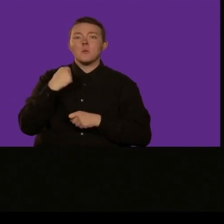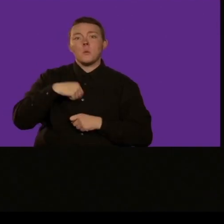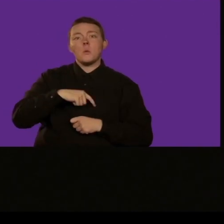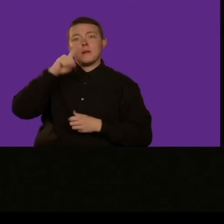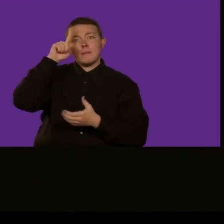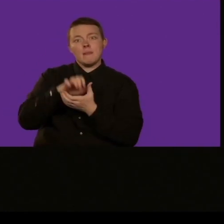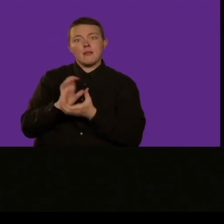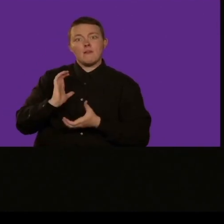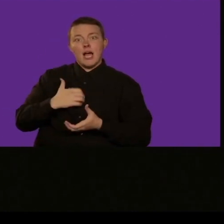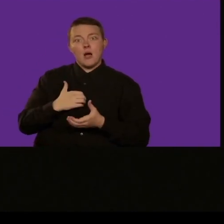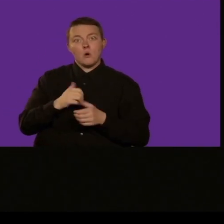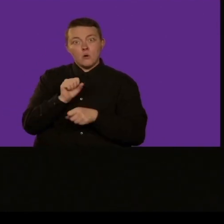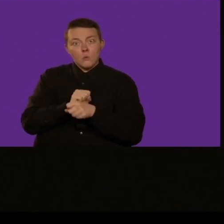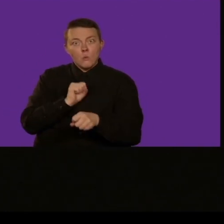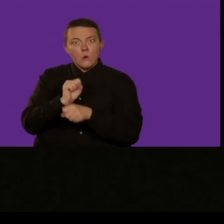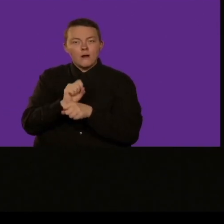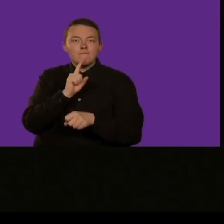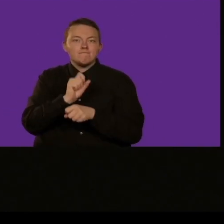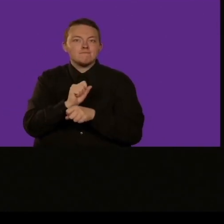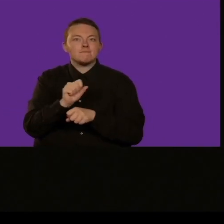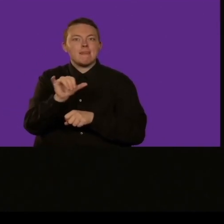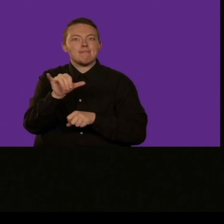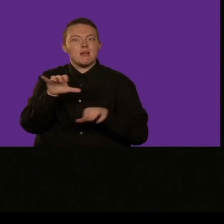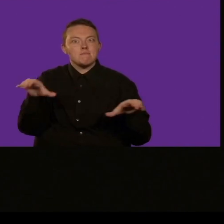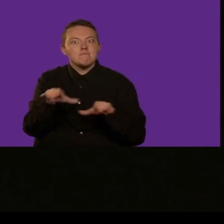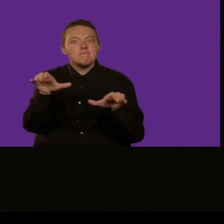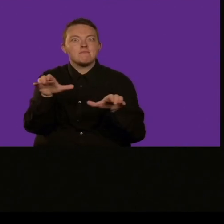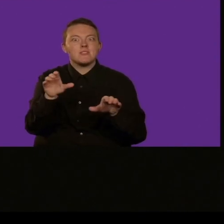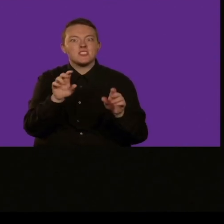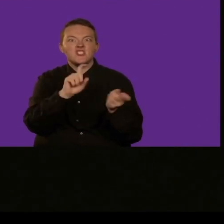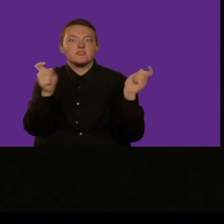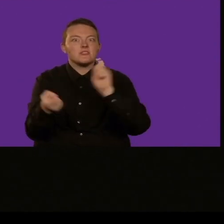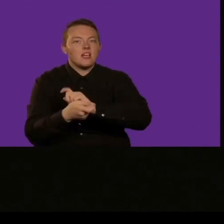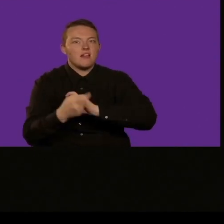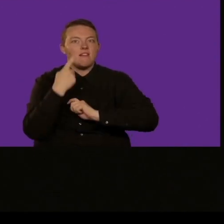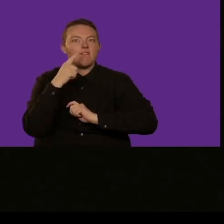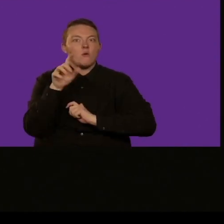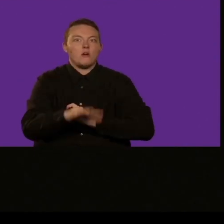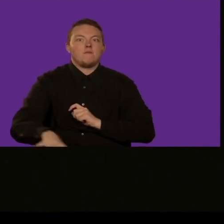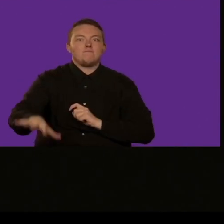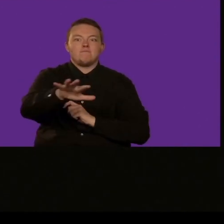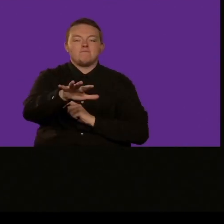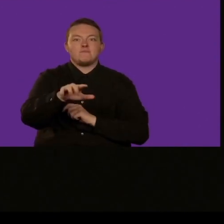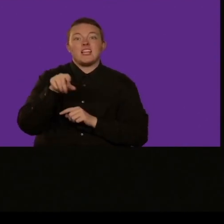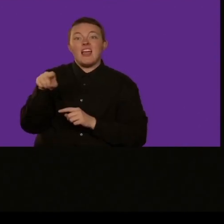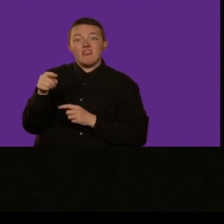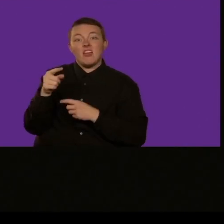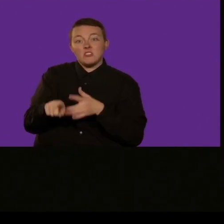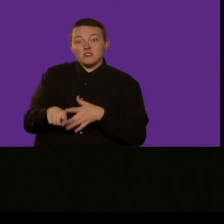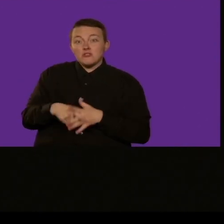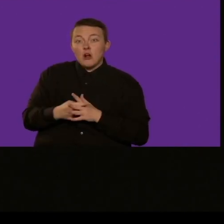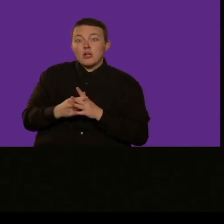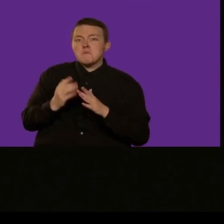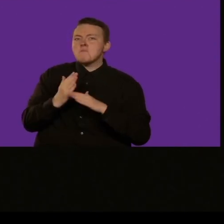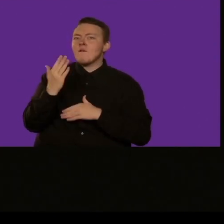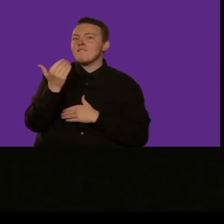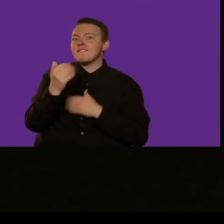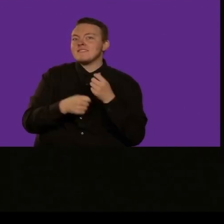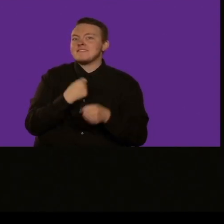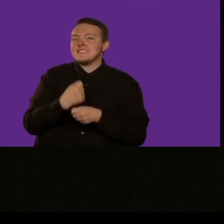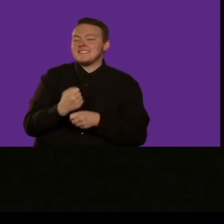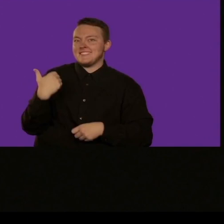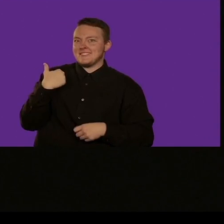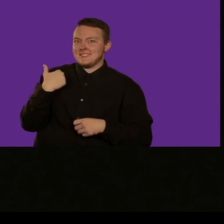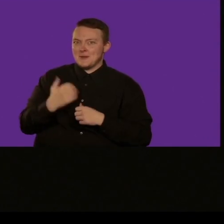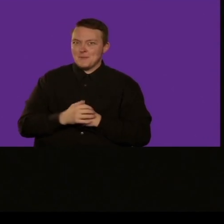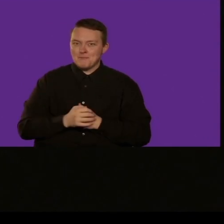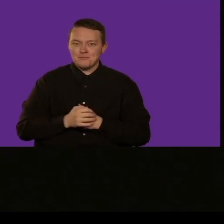studio, con la nuova comunità, con i giovani che parlano di ciò che a loro proprio interessa,